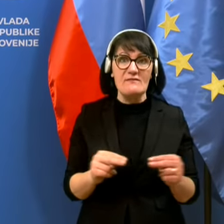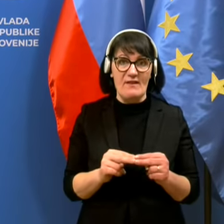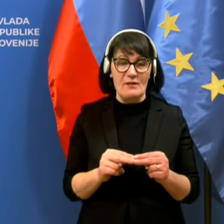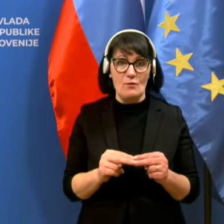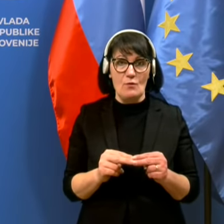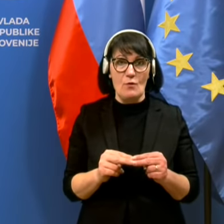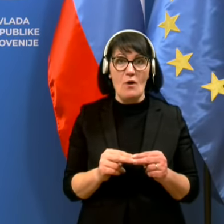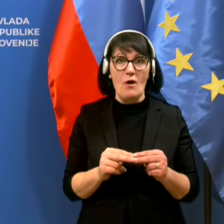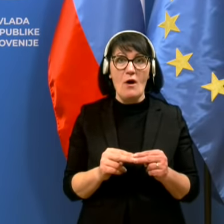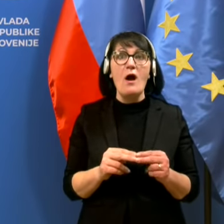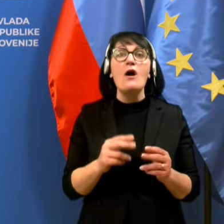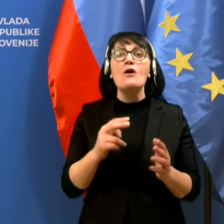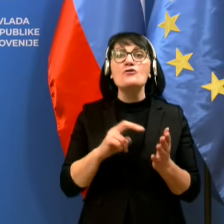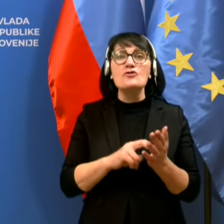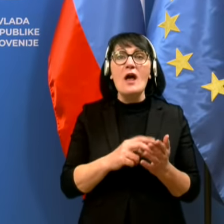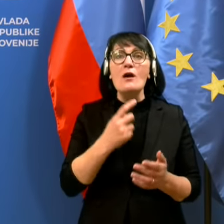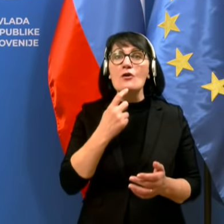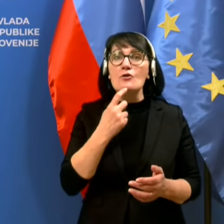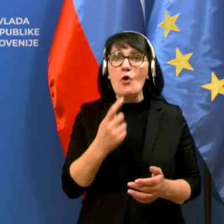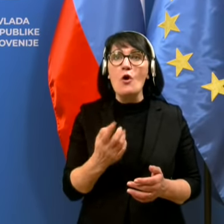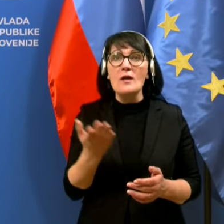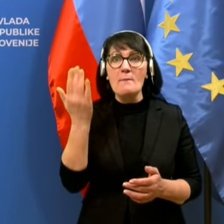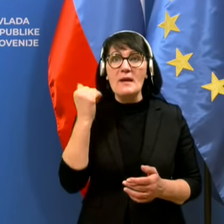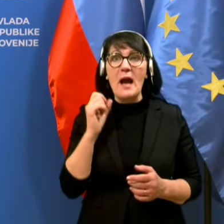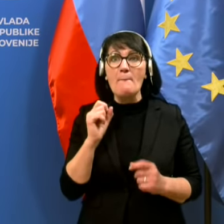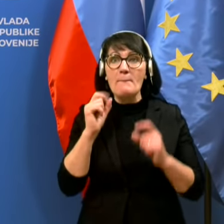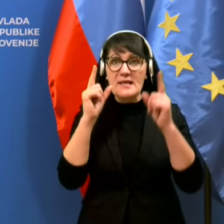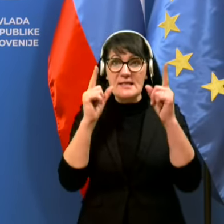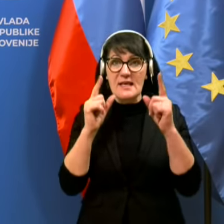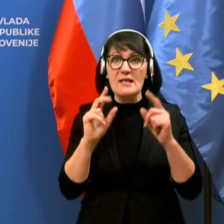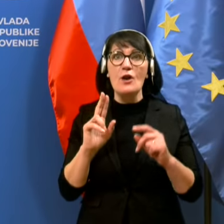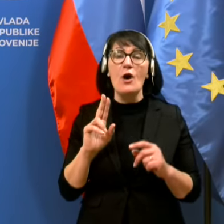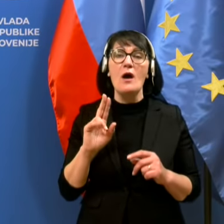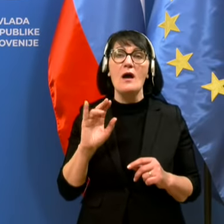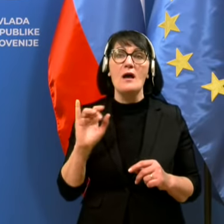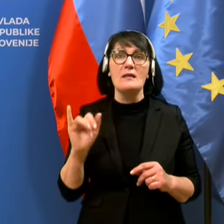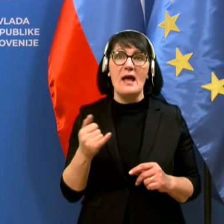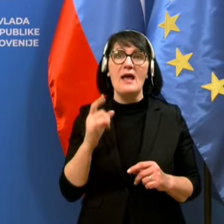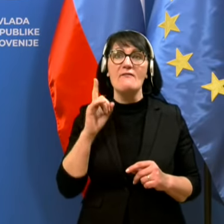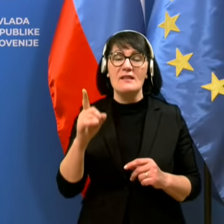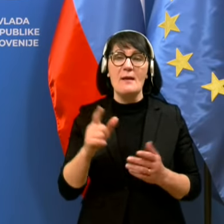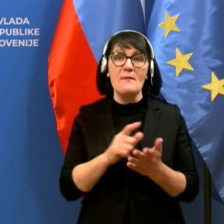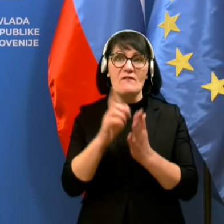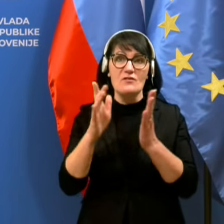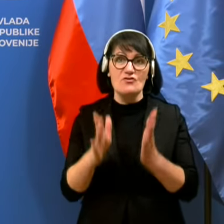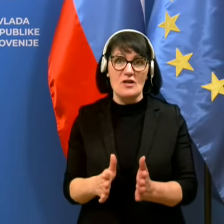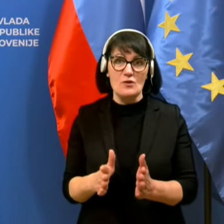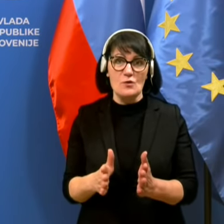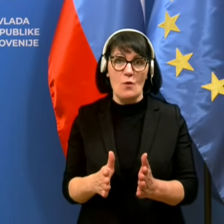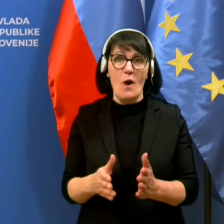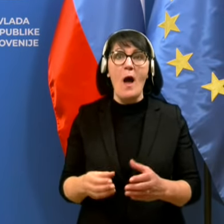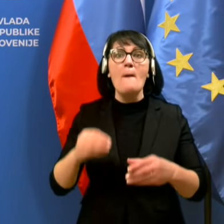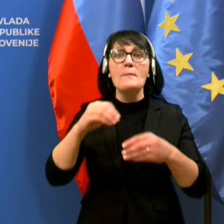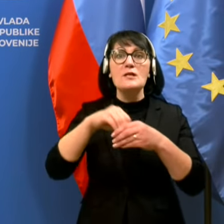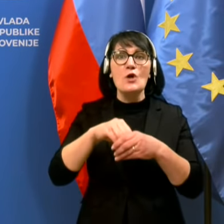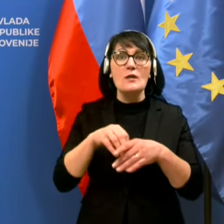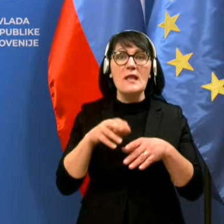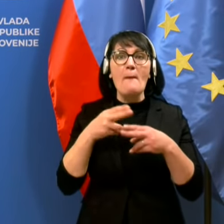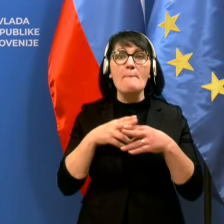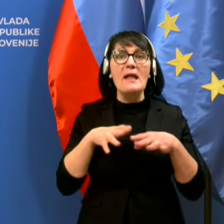še kdo, ki bi ga presenetilo, da je v tem času prisotna pandemija, ki